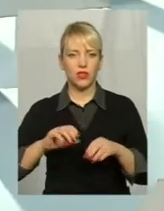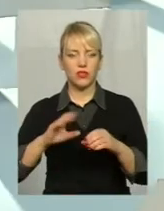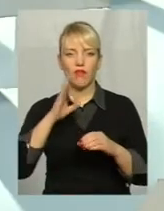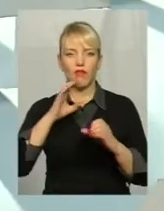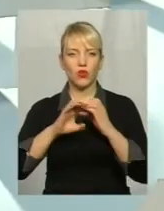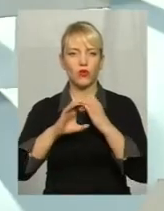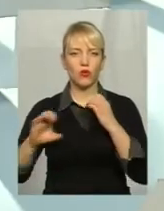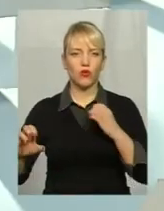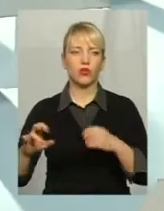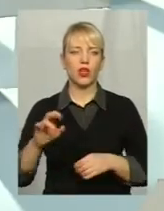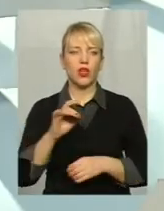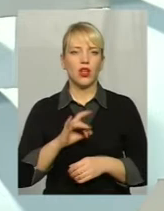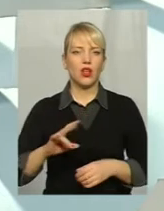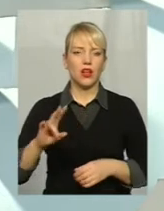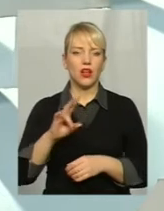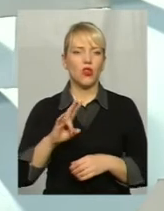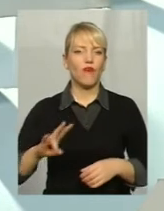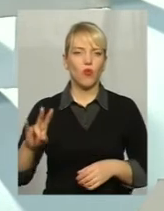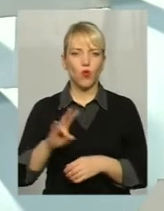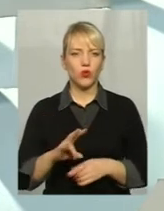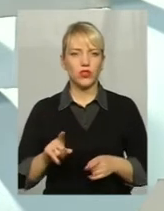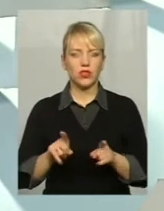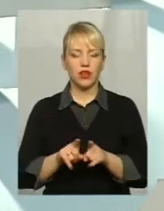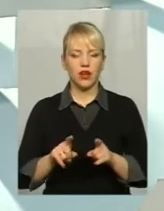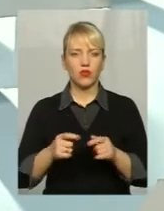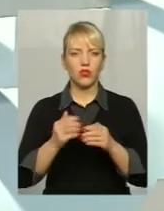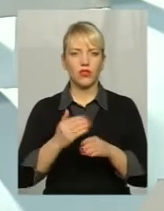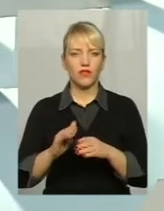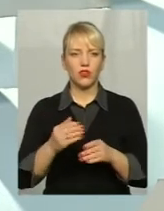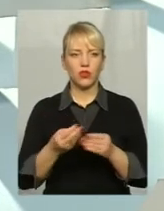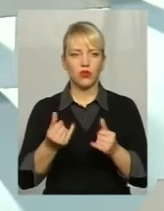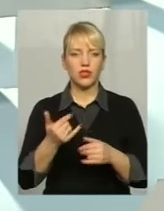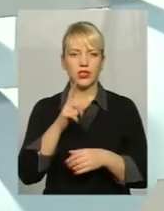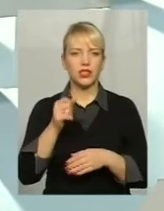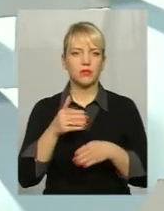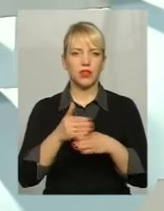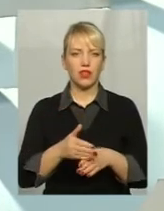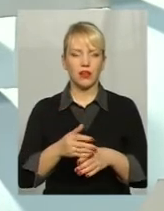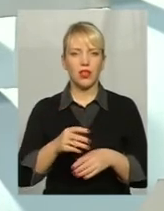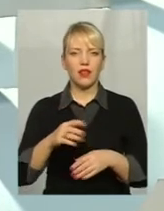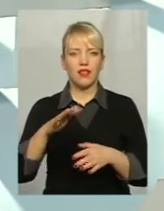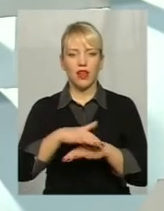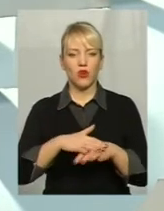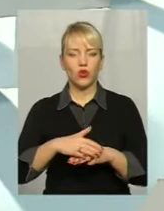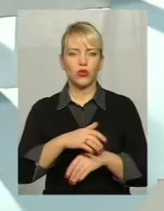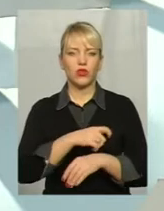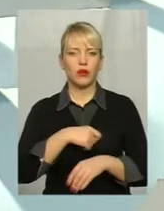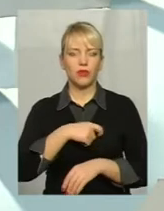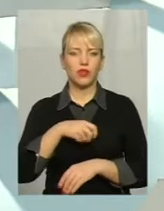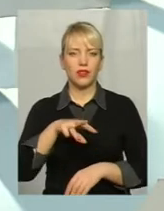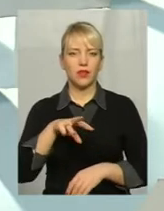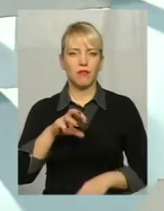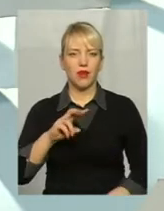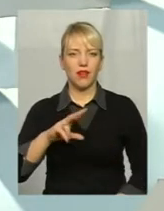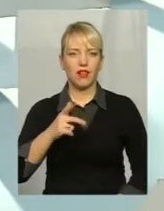Виділені кошти на соціально-економічний розвиток за сприяння народного депутата Мельничанка Володимира Володимировича На